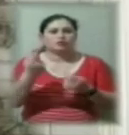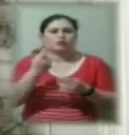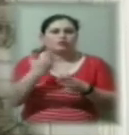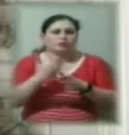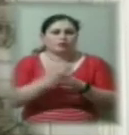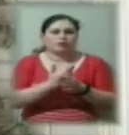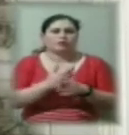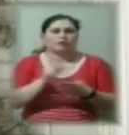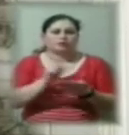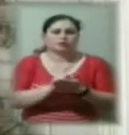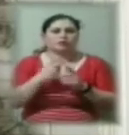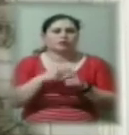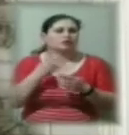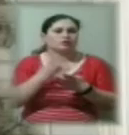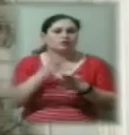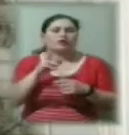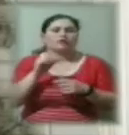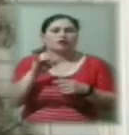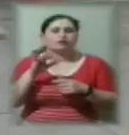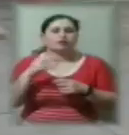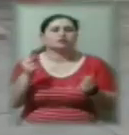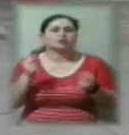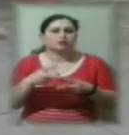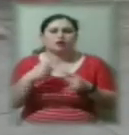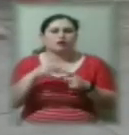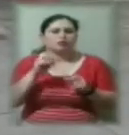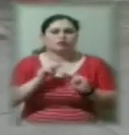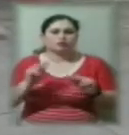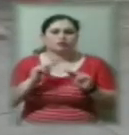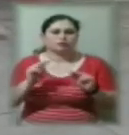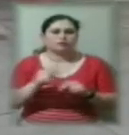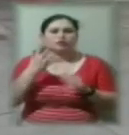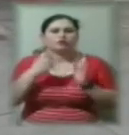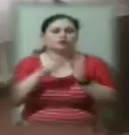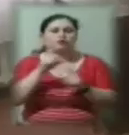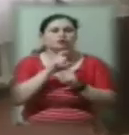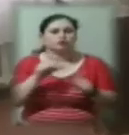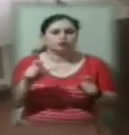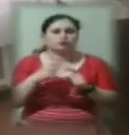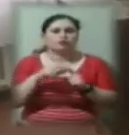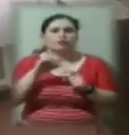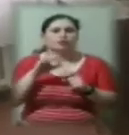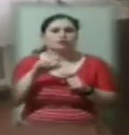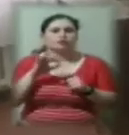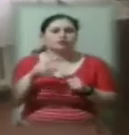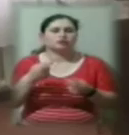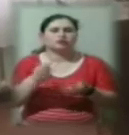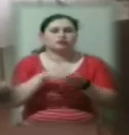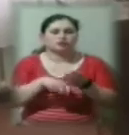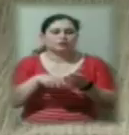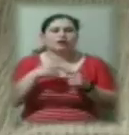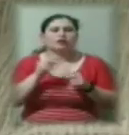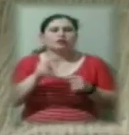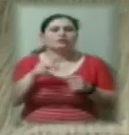Це має робити кваліфікований фахівець, а не вчитель. 44-та школа, медпункт зачинений. Як виходитимуть із